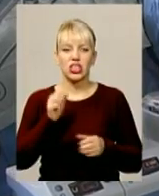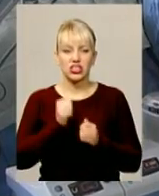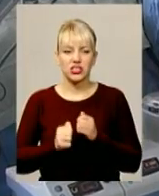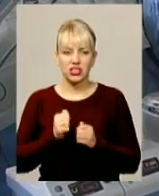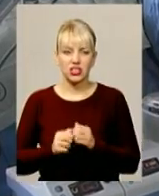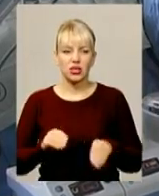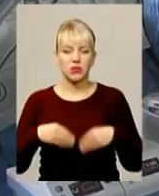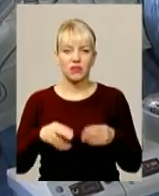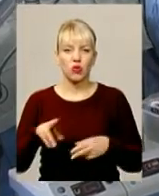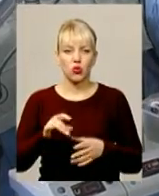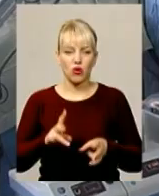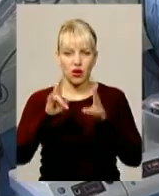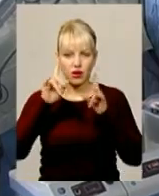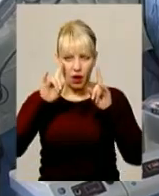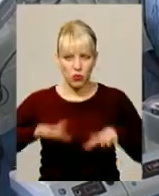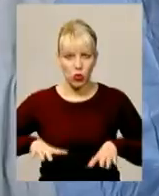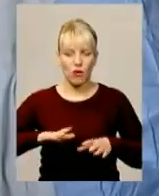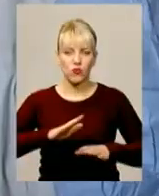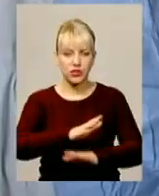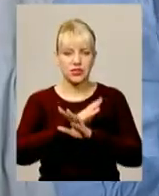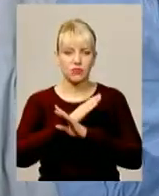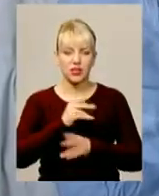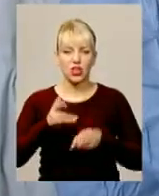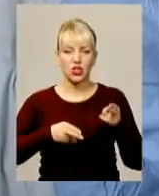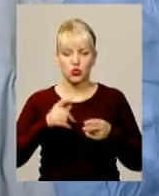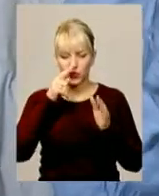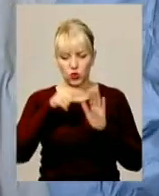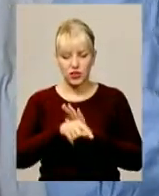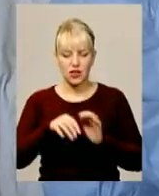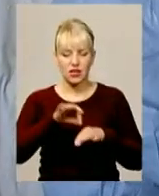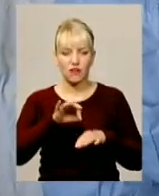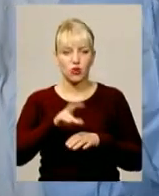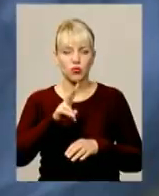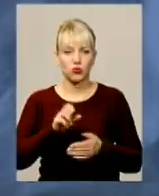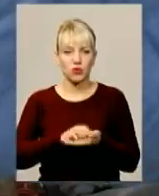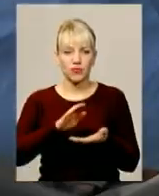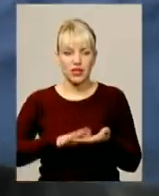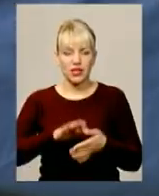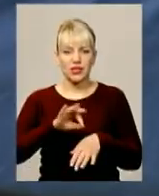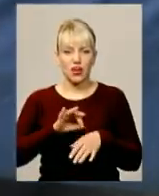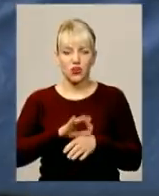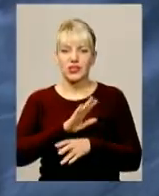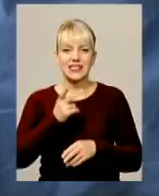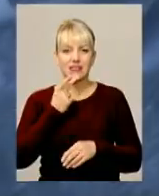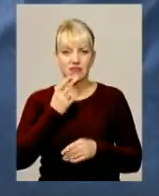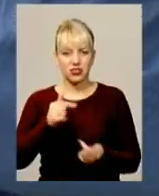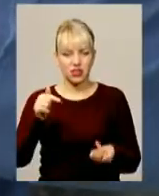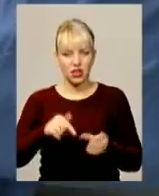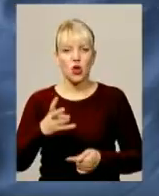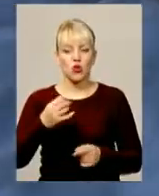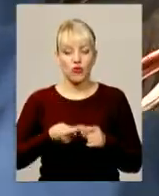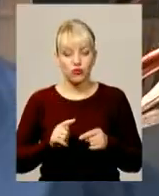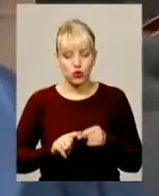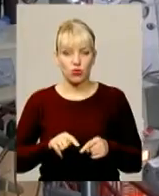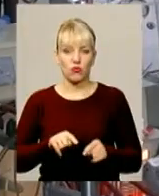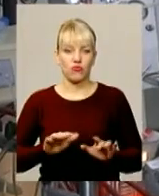призводять до раптової смерті. Хірургічні втручання хворим, яким встановили такий діагноз, показані не завжди. Але в цьому випадку чоловік